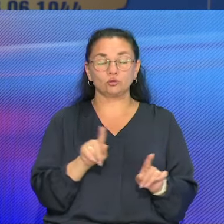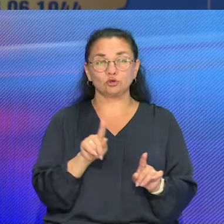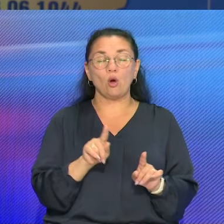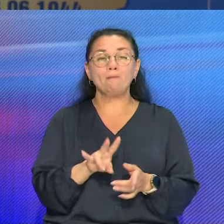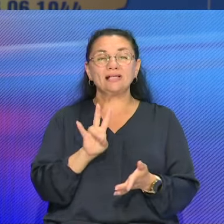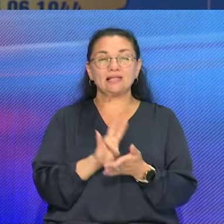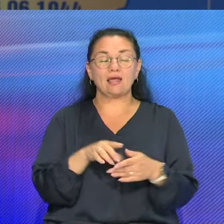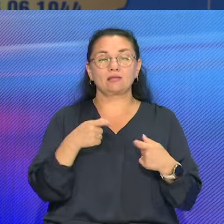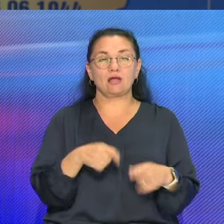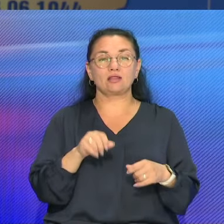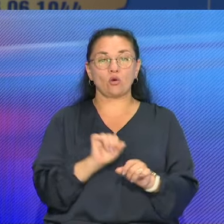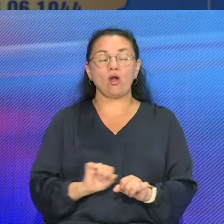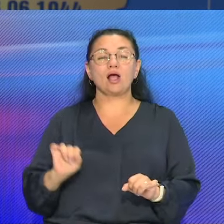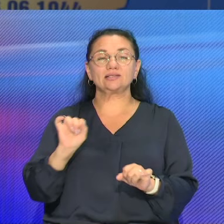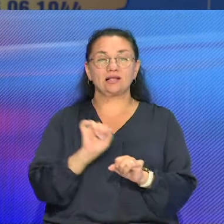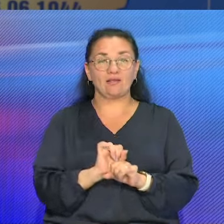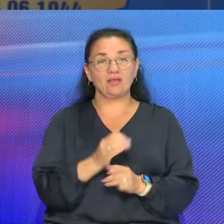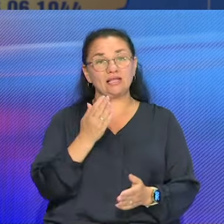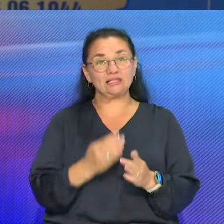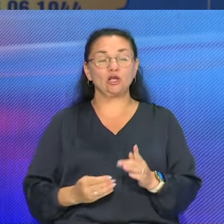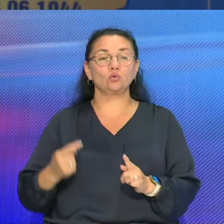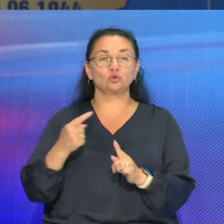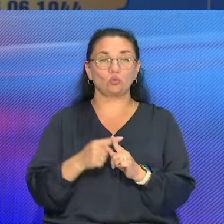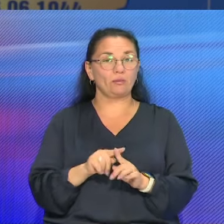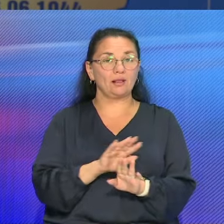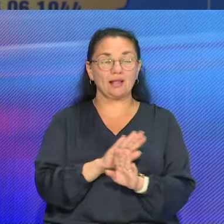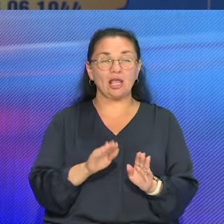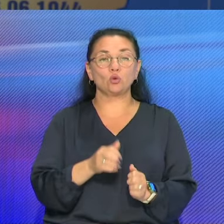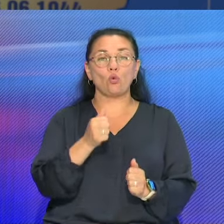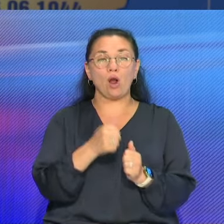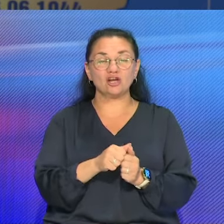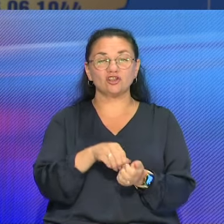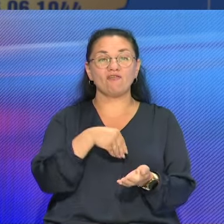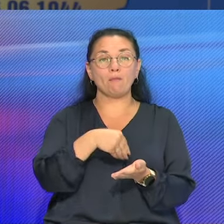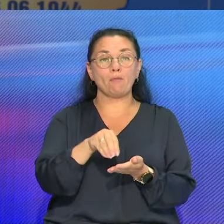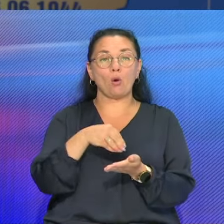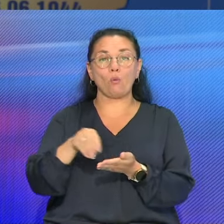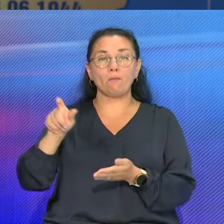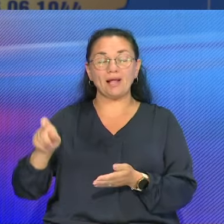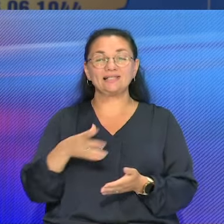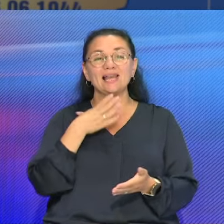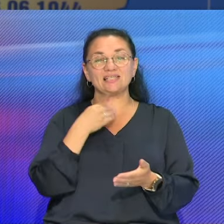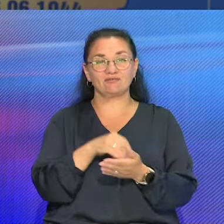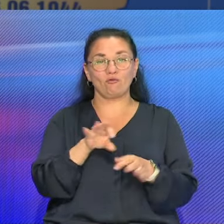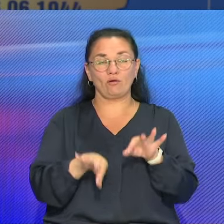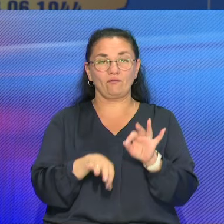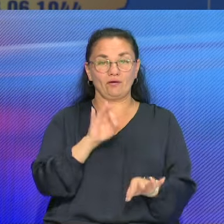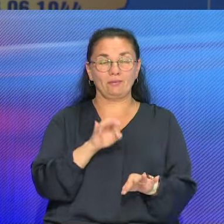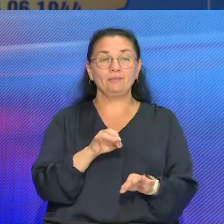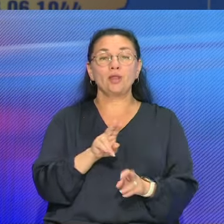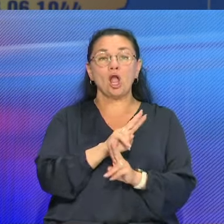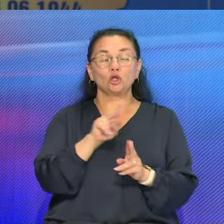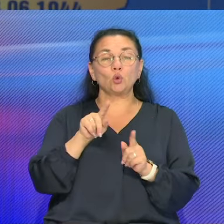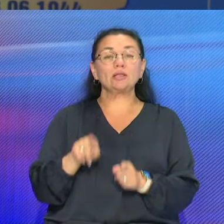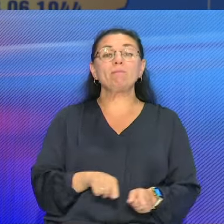развитии, либо как-то уступила. Нет. У каждого покупателя свои приоритеты. И кто-то переключился на